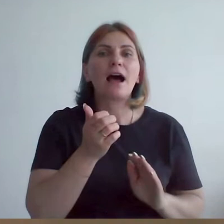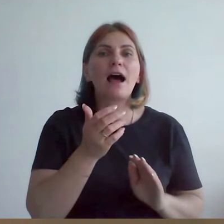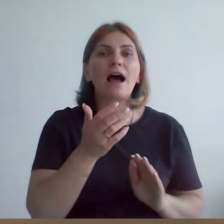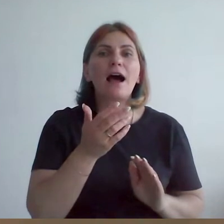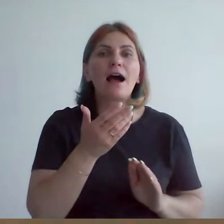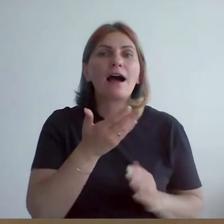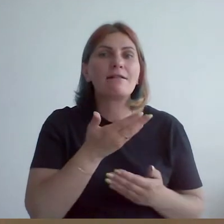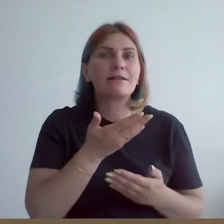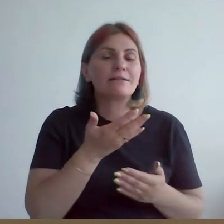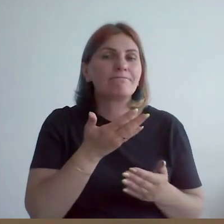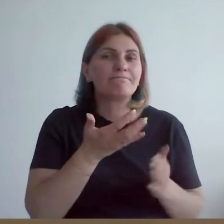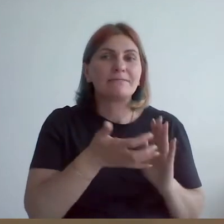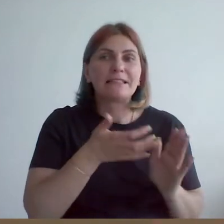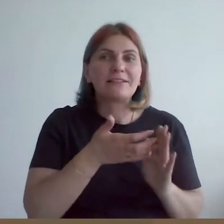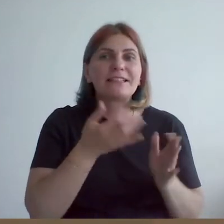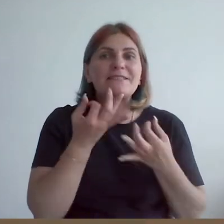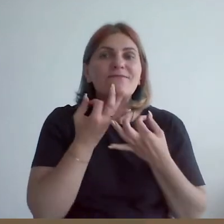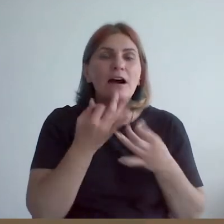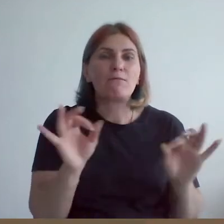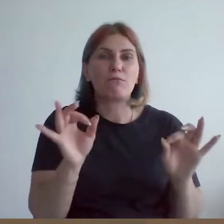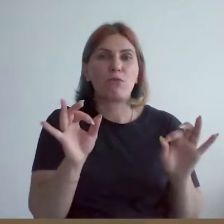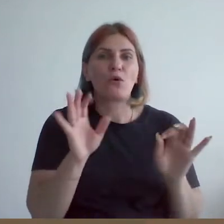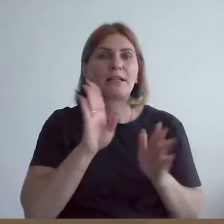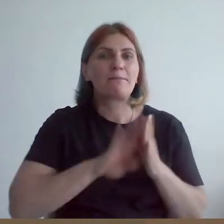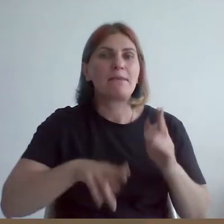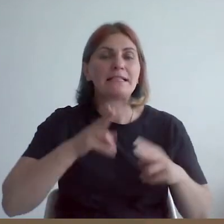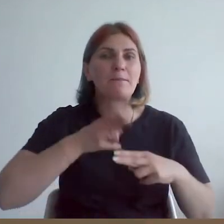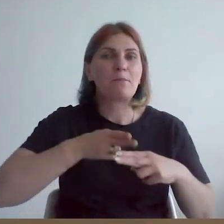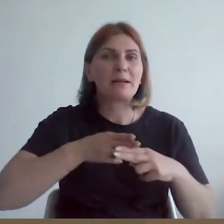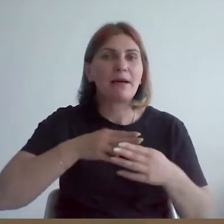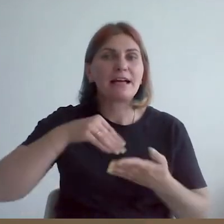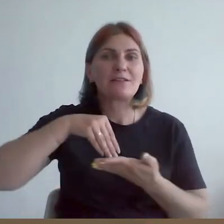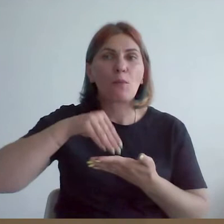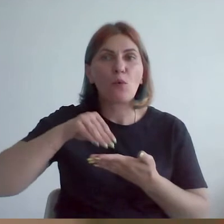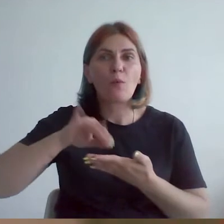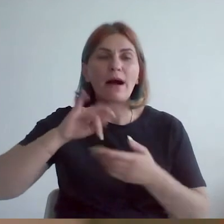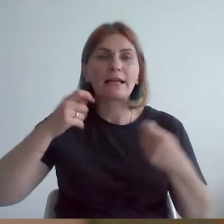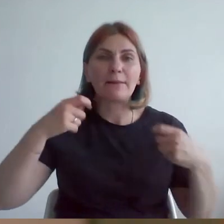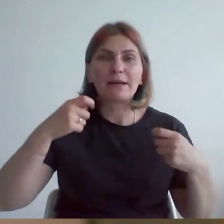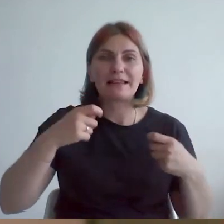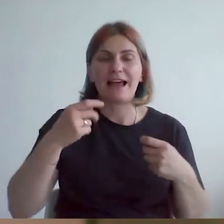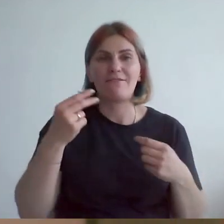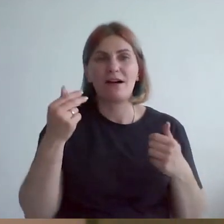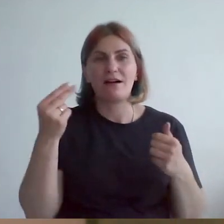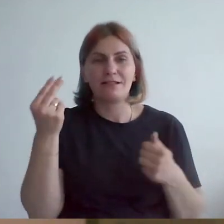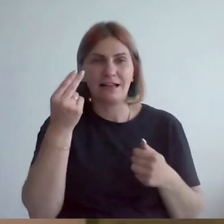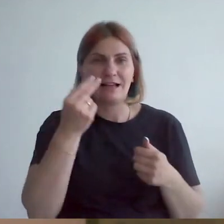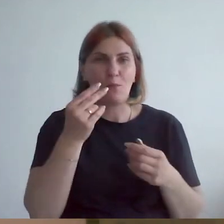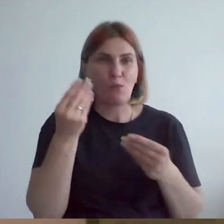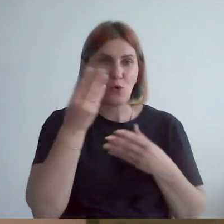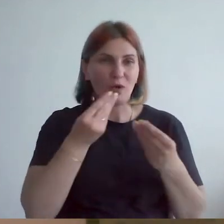возможности свободно и беспрепятственно покупать и продавать произведения искусства, занимались